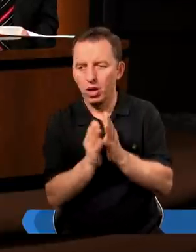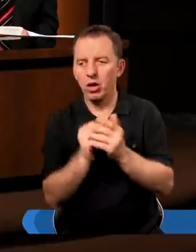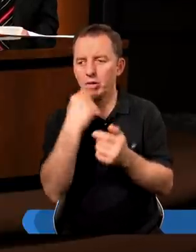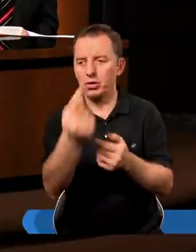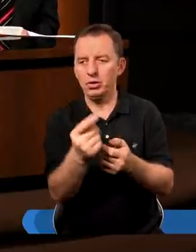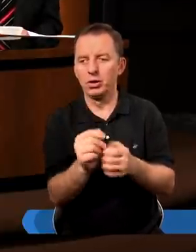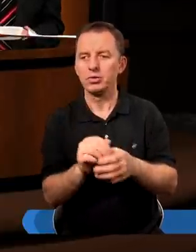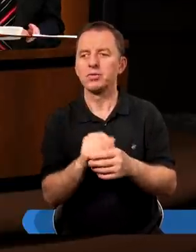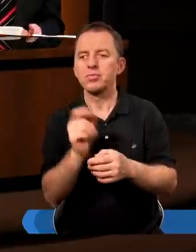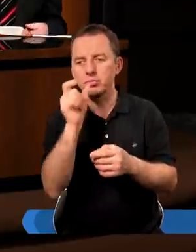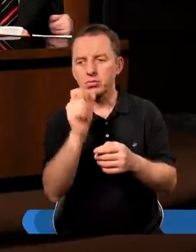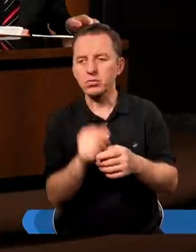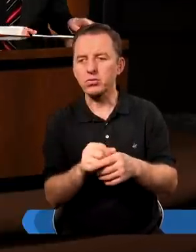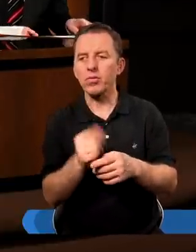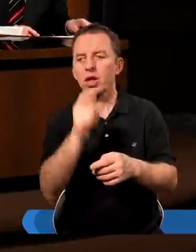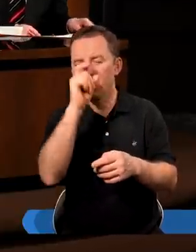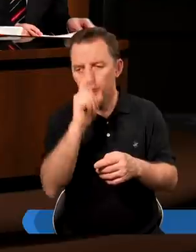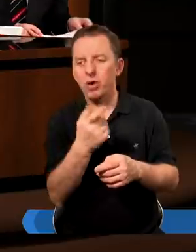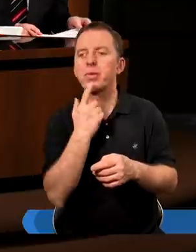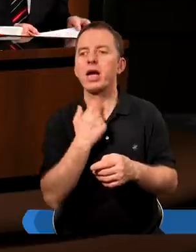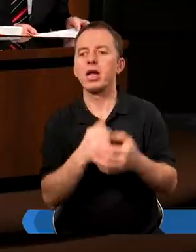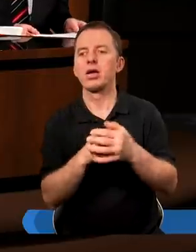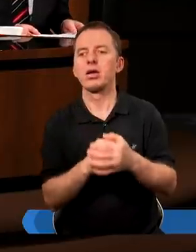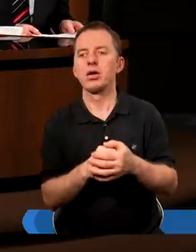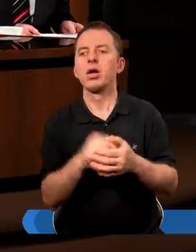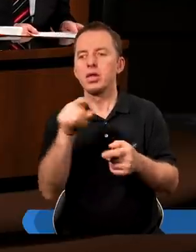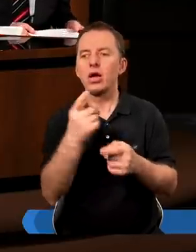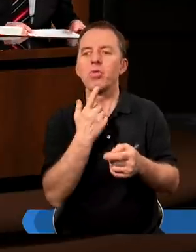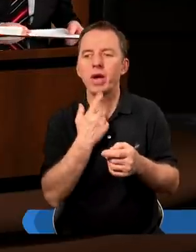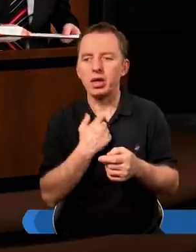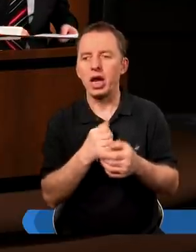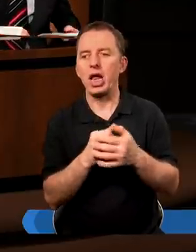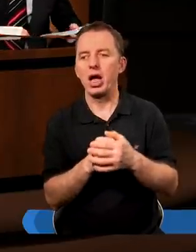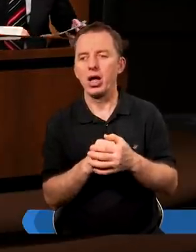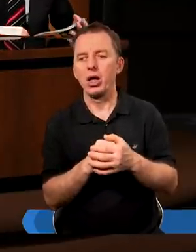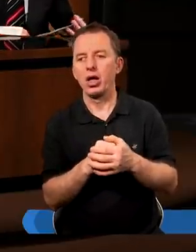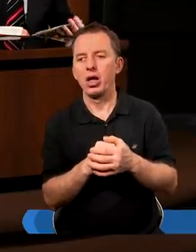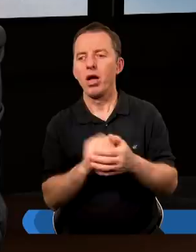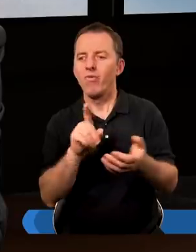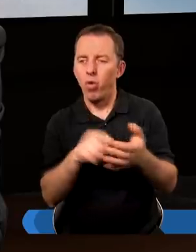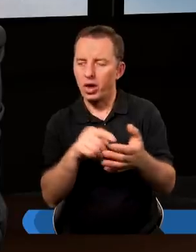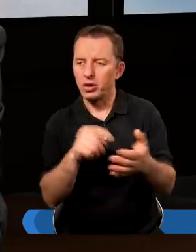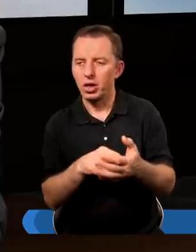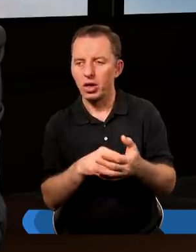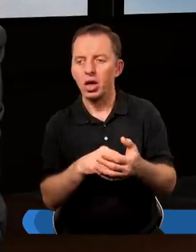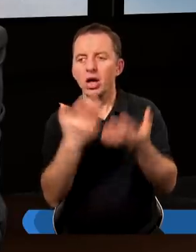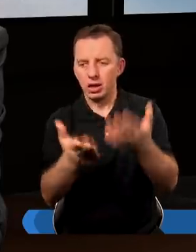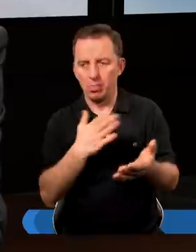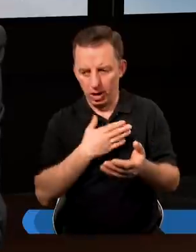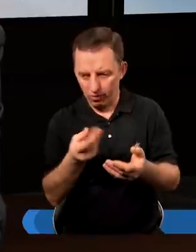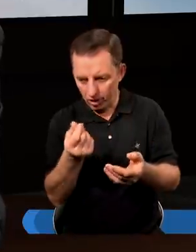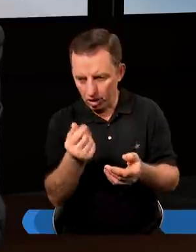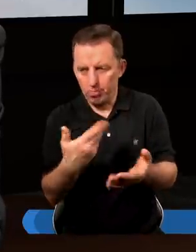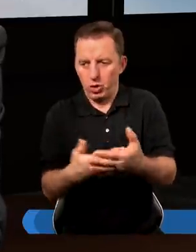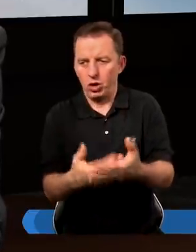problem w motywacji. Wydaje mi się, przychłodzie moim spowodzie o złych pragnieniach, czyli mogą być dobre pragnienia. Właśnie chcę mieć więcej